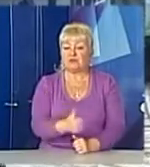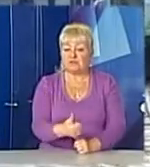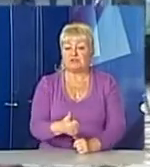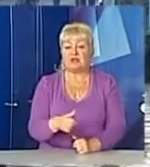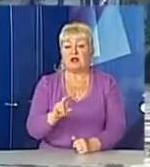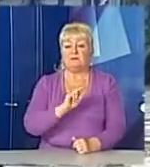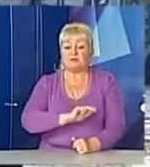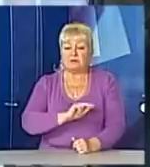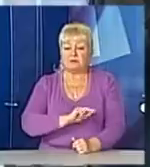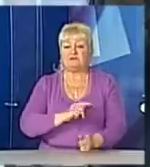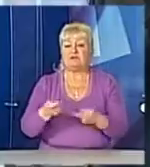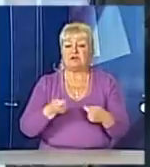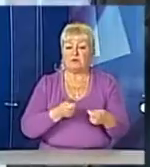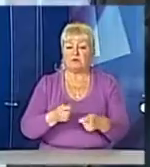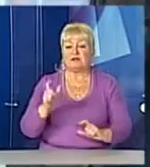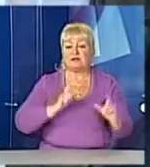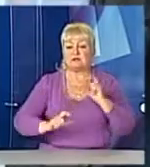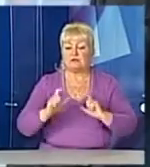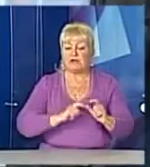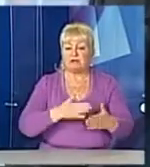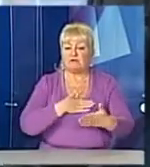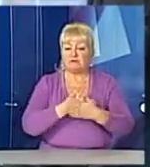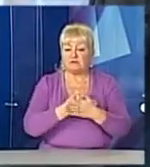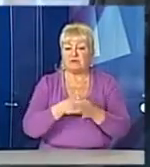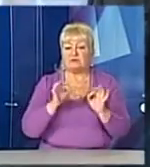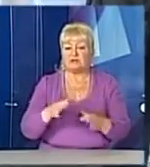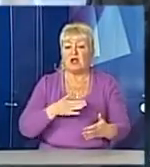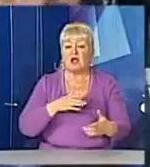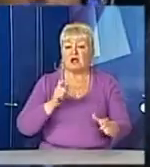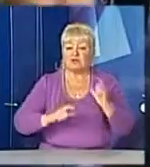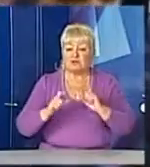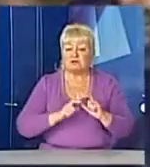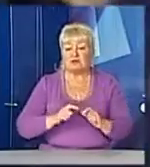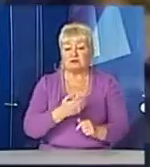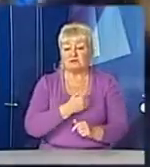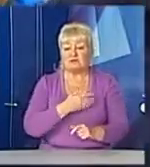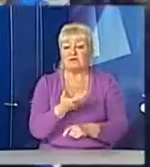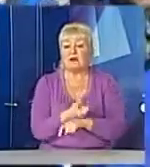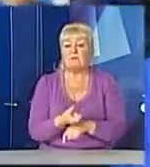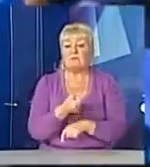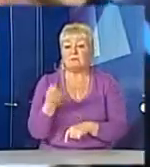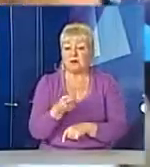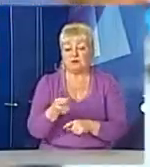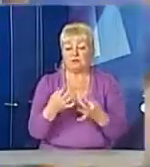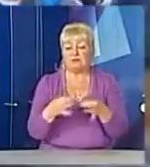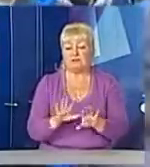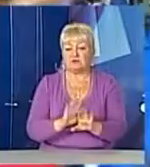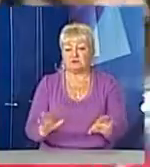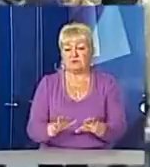працівників управління та студентів-волонтерів. Проте студентів зголосилося занадто мало і це не дозволило провести